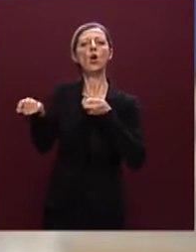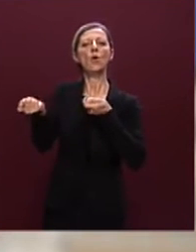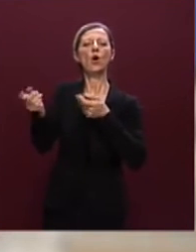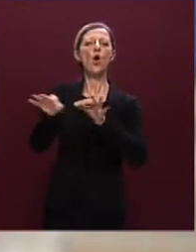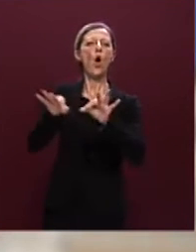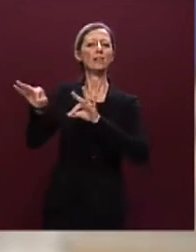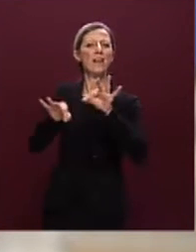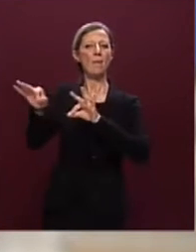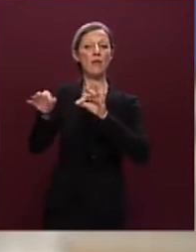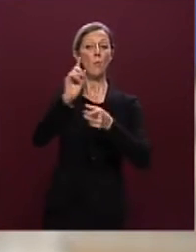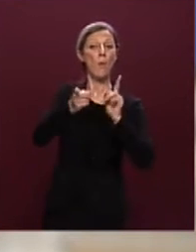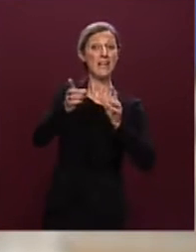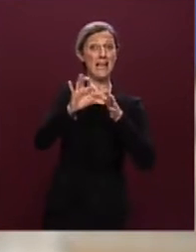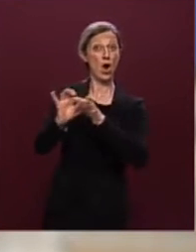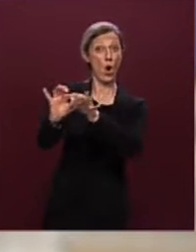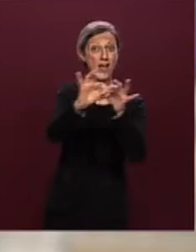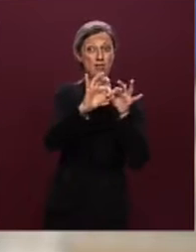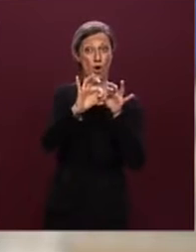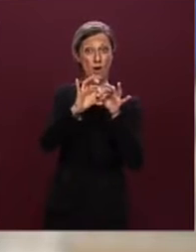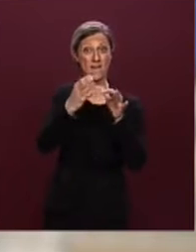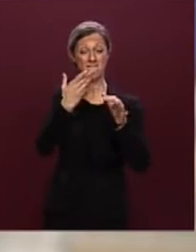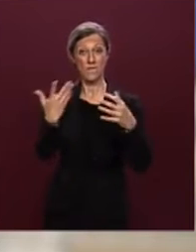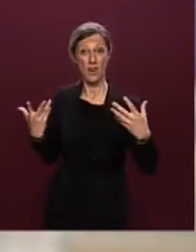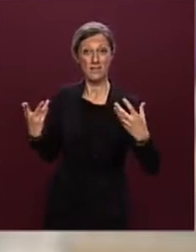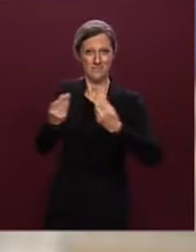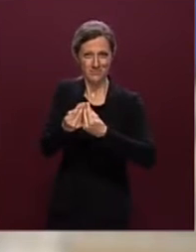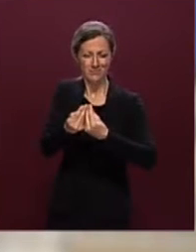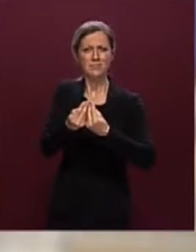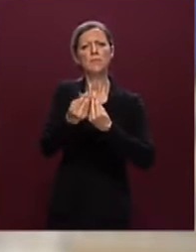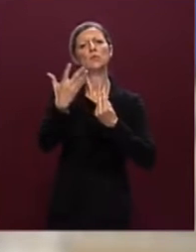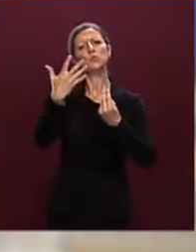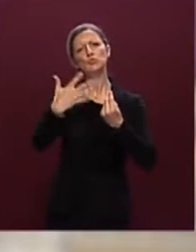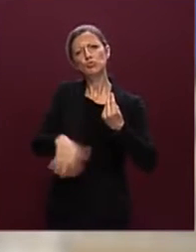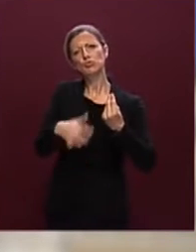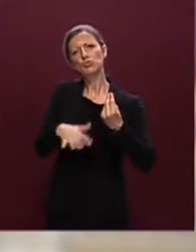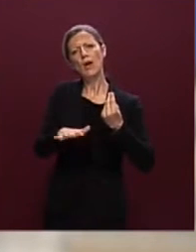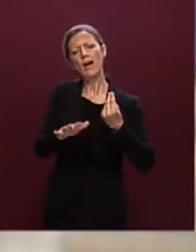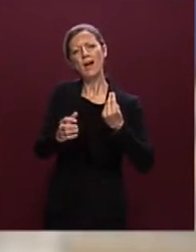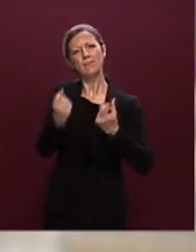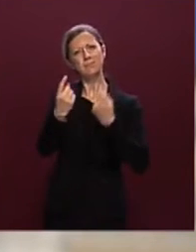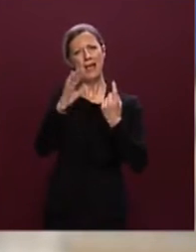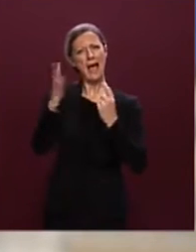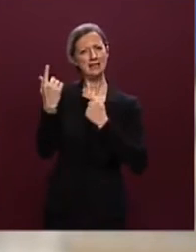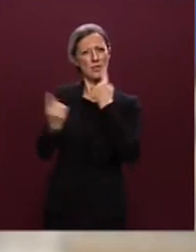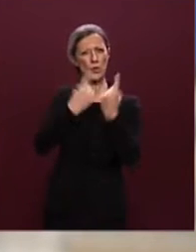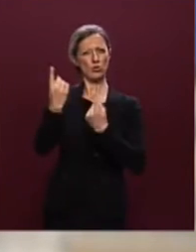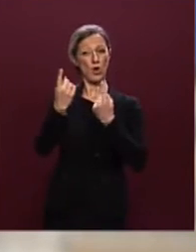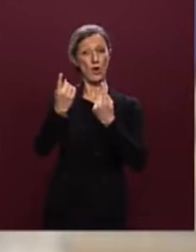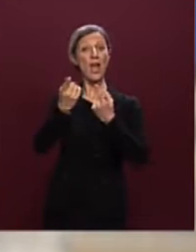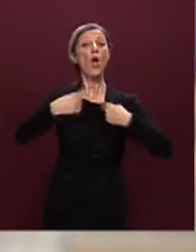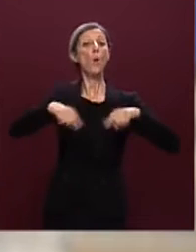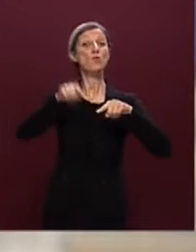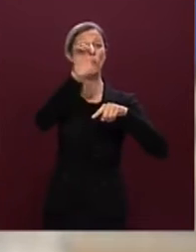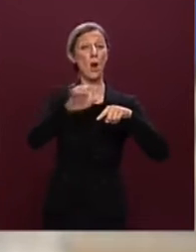di coesione, così come è emerso anche in altre circostanze su indicazioni nella Commissione europea e così come emerge